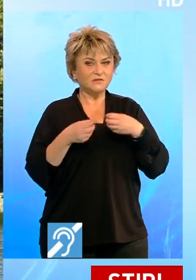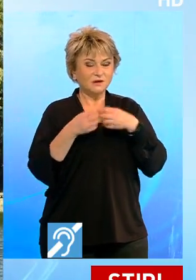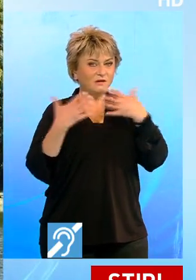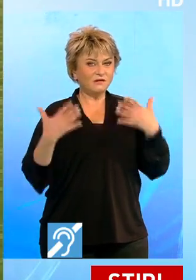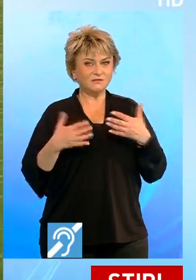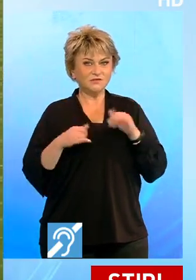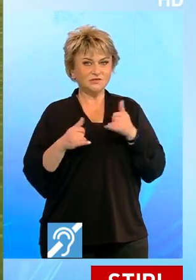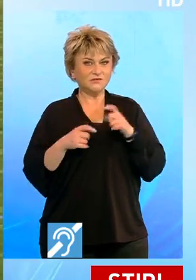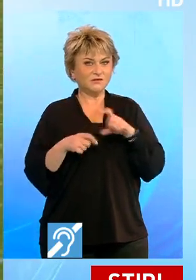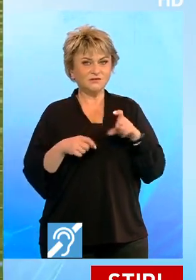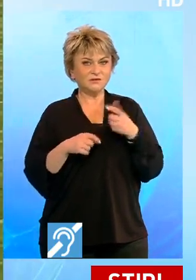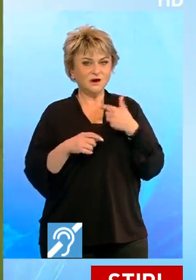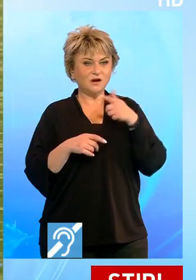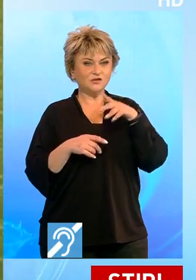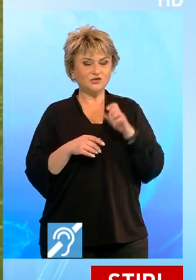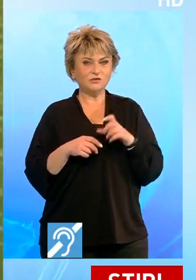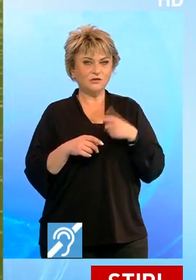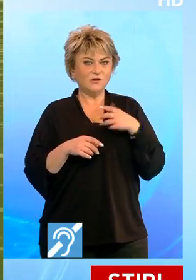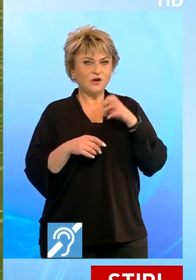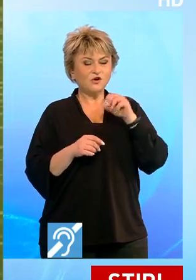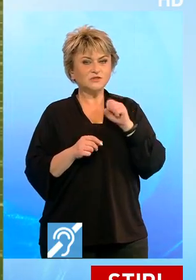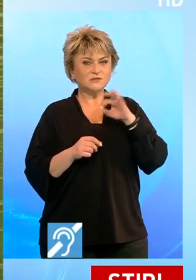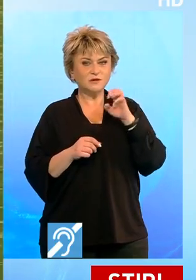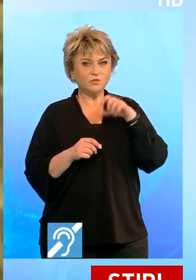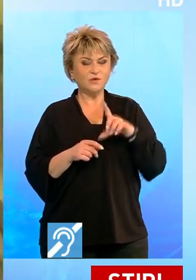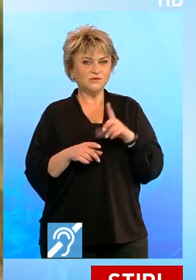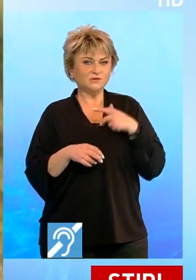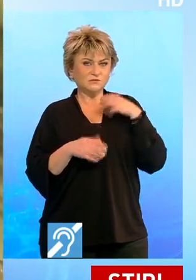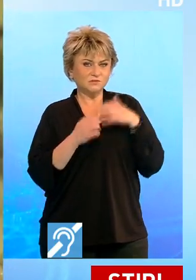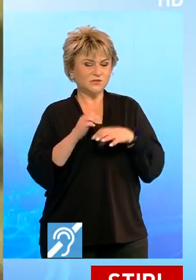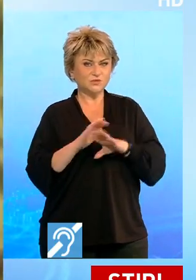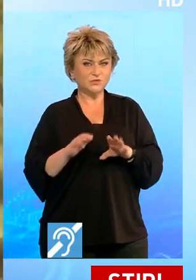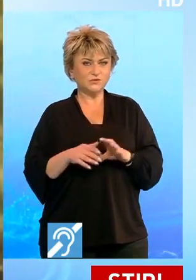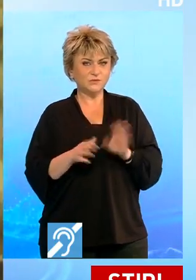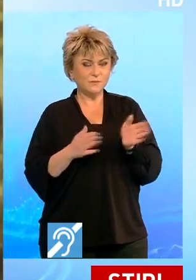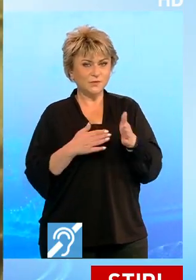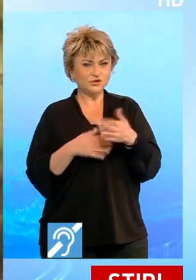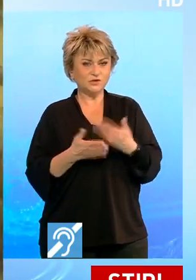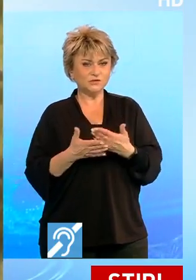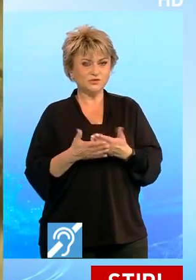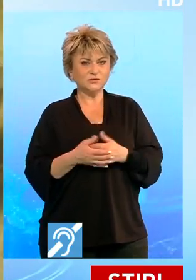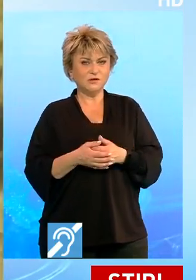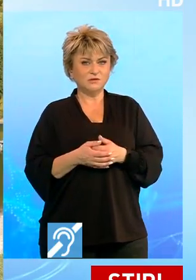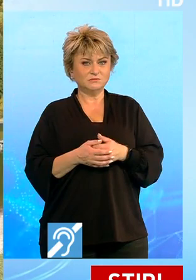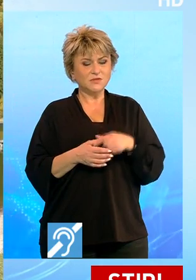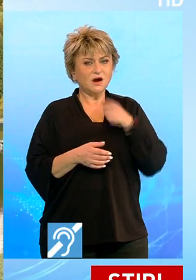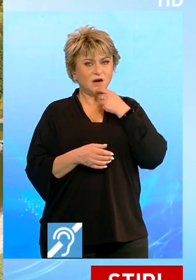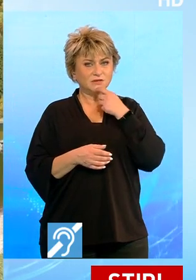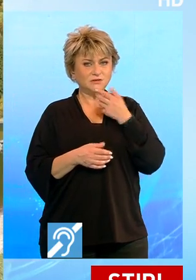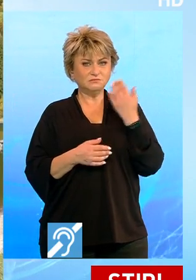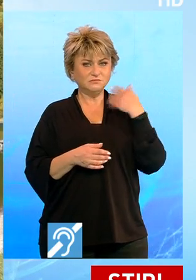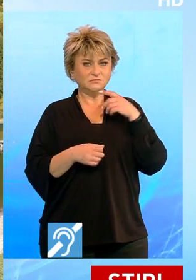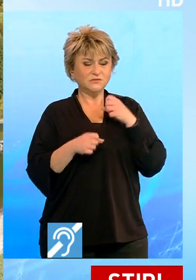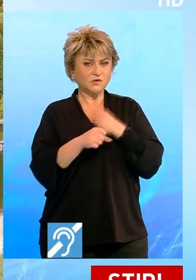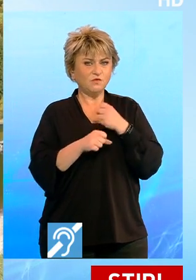carașului auriu și a algelor, ecosistemul s-a degradat. Peștii aceștia, în decursul anului, s-au